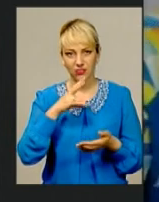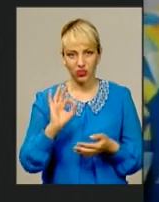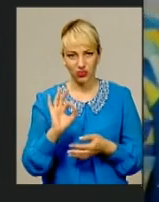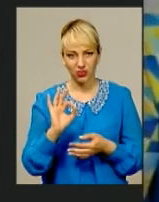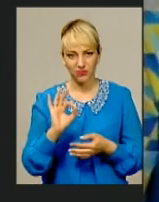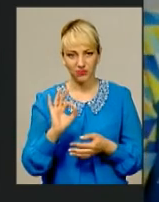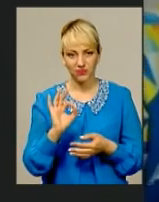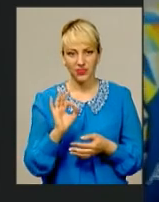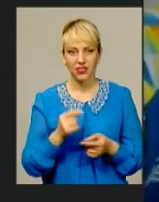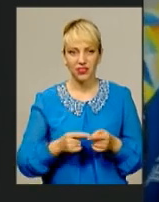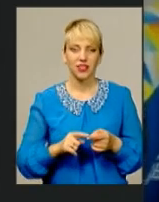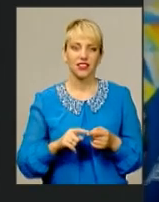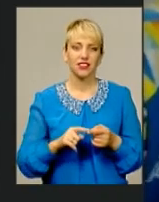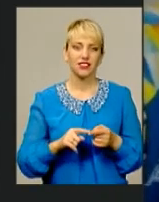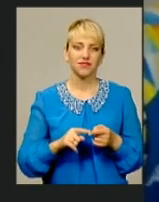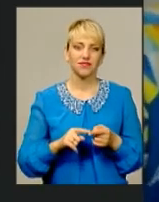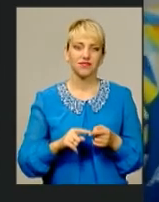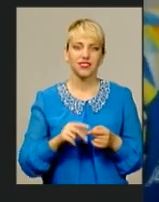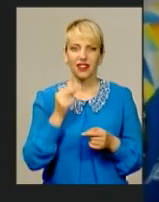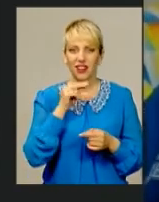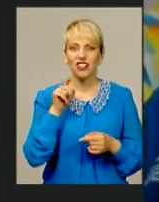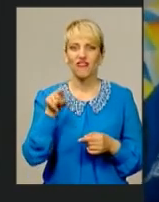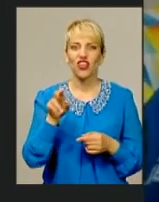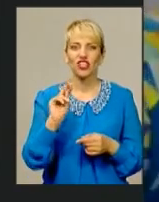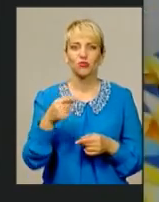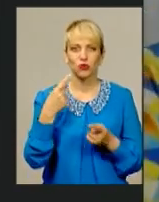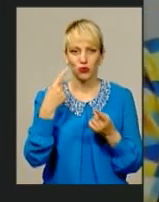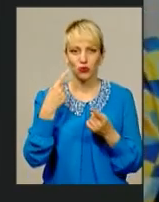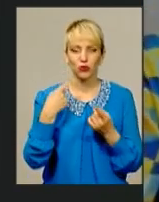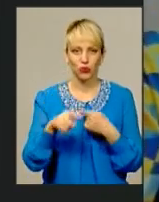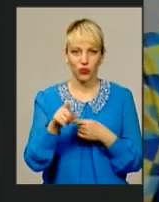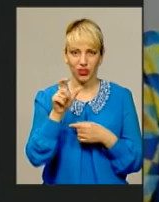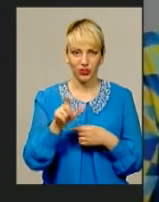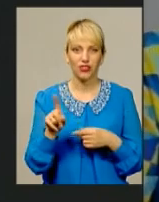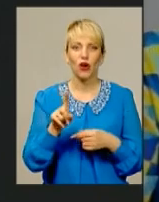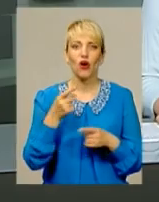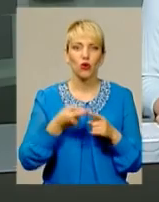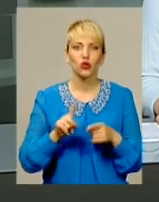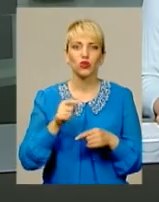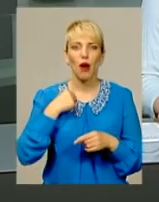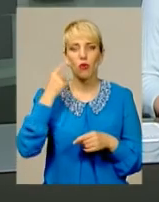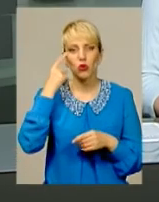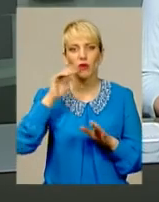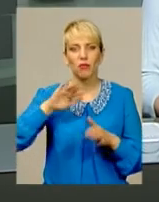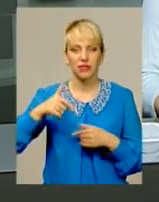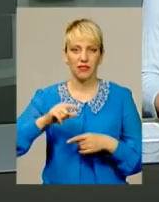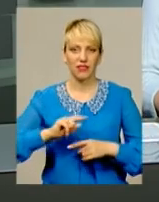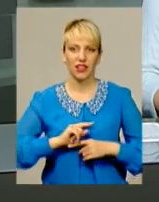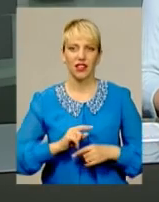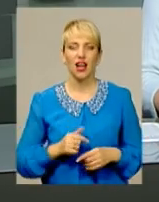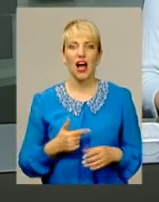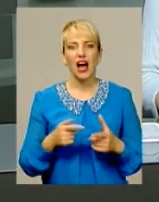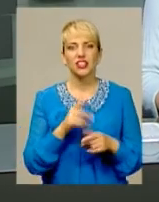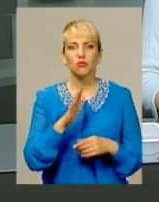Найправді, краще не прагати її між кому-другому. Ось що я подумала після змагань. А чи важко вам було